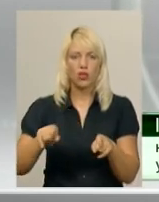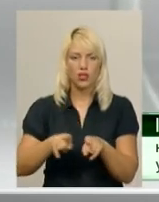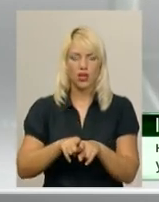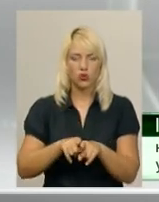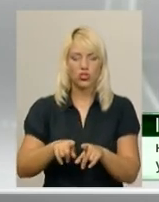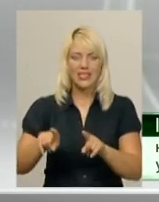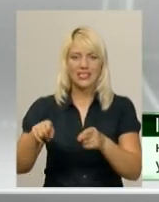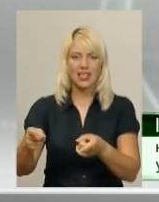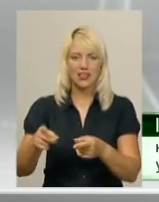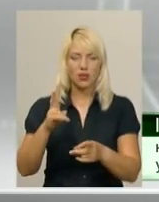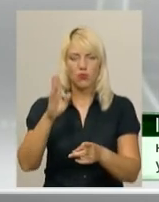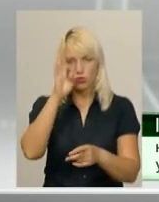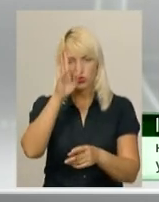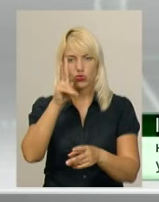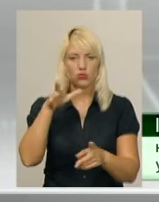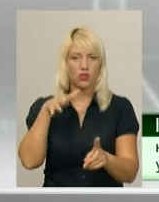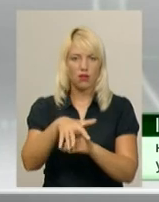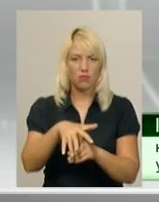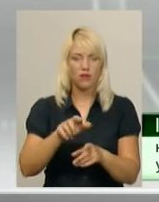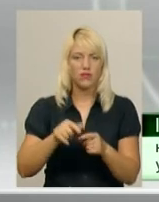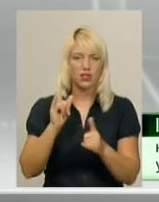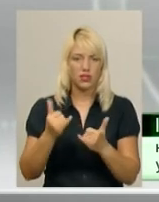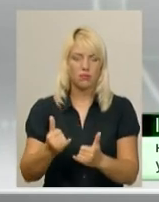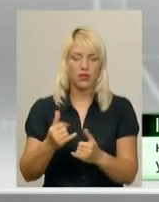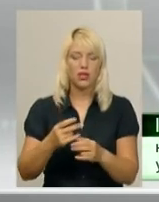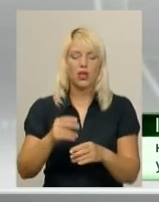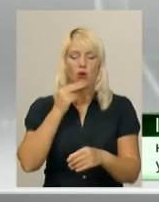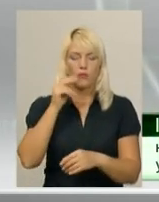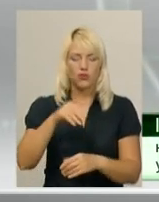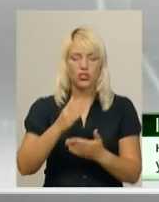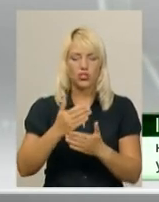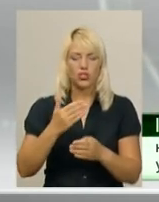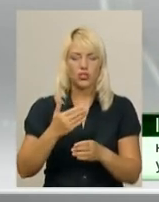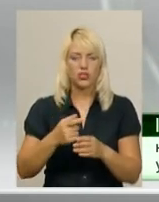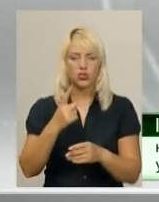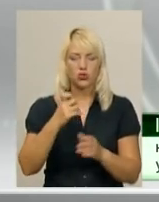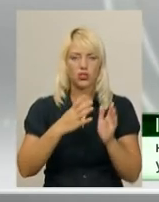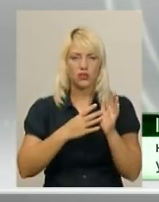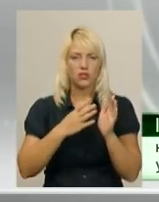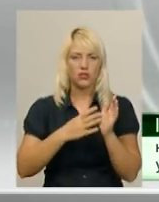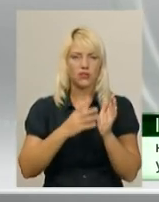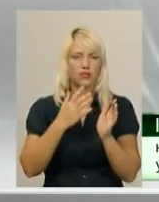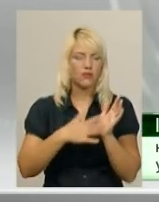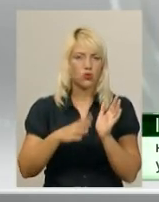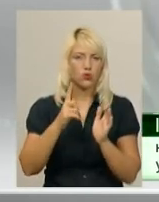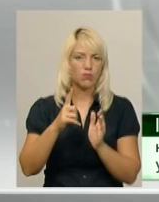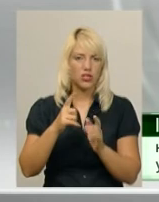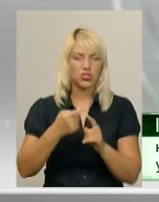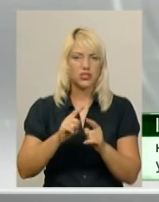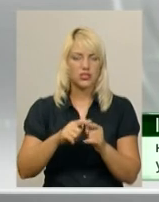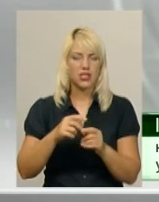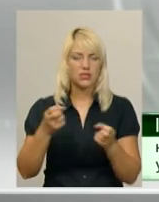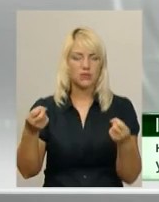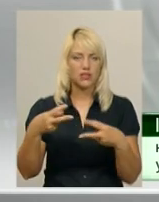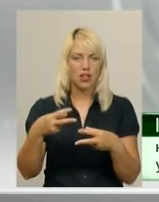нападника. Наразі, за даним фактом, відкрите кримінальне провадження за частиною СССР Кримінального кодексу України, це умисне